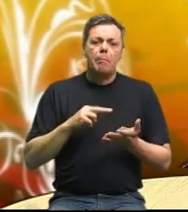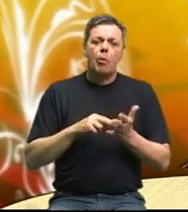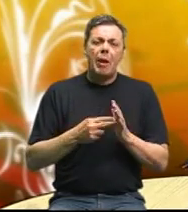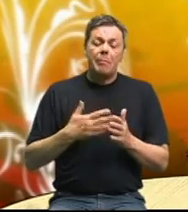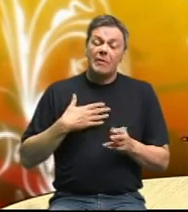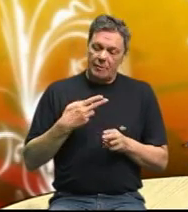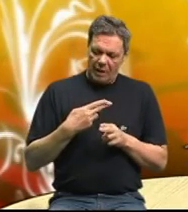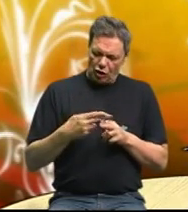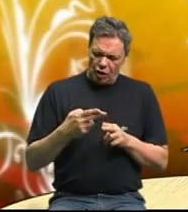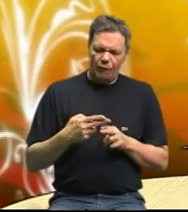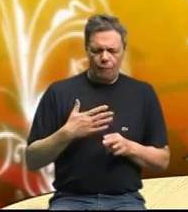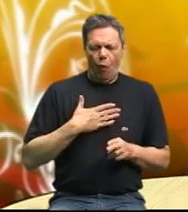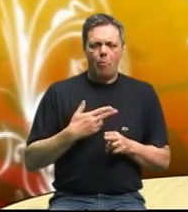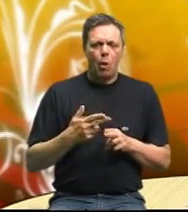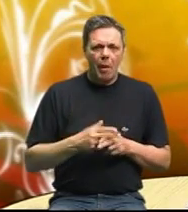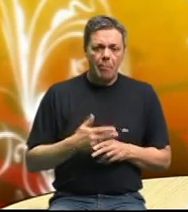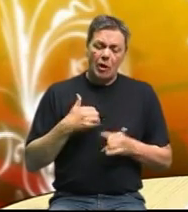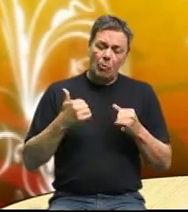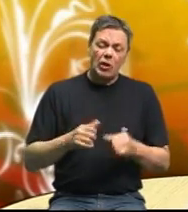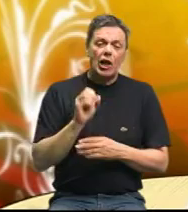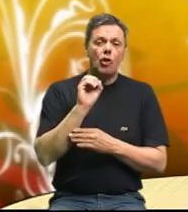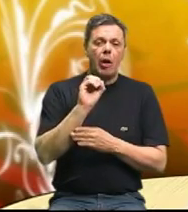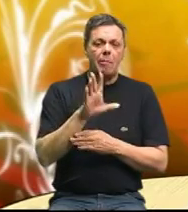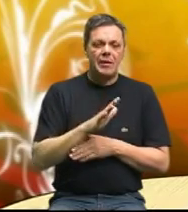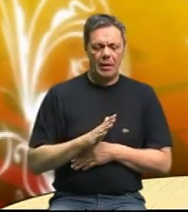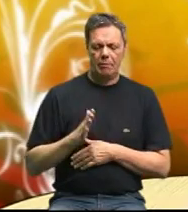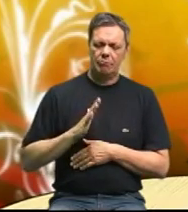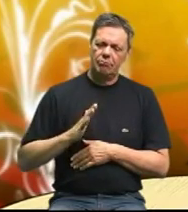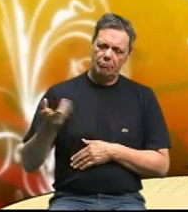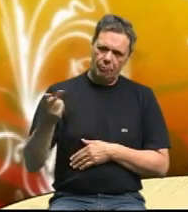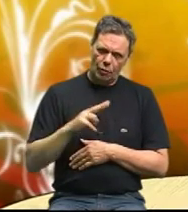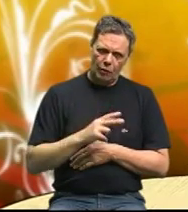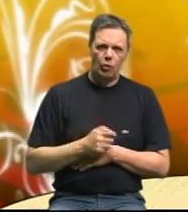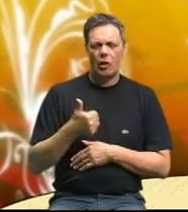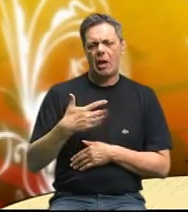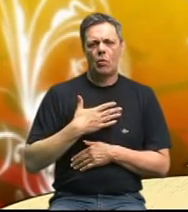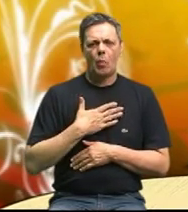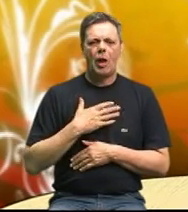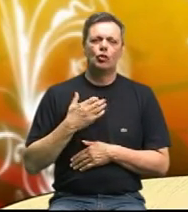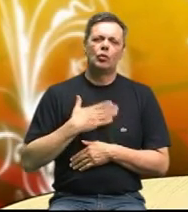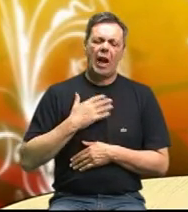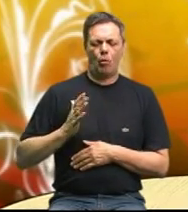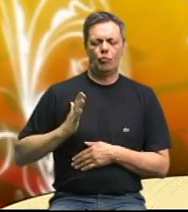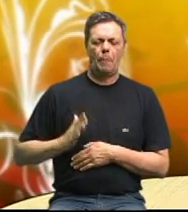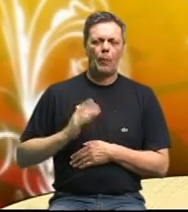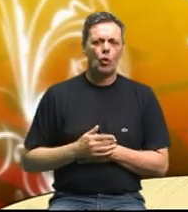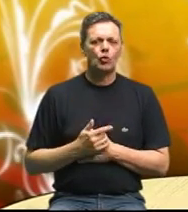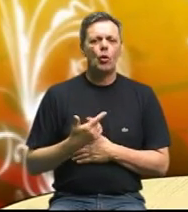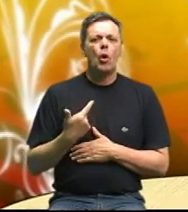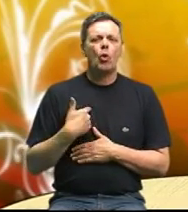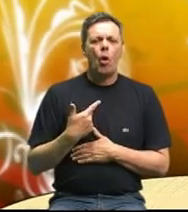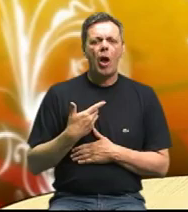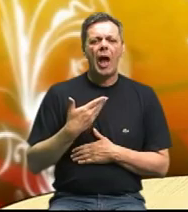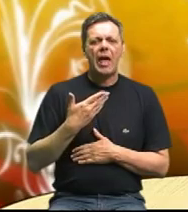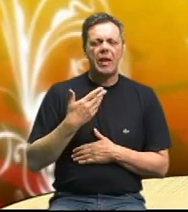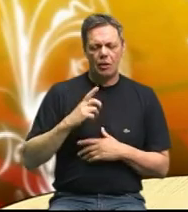riješiti, pa smo zato, evo, u današnjoj emisiji ugostili jednu našu dragu gošću, koja inače živi